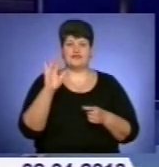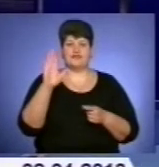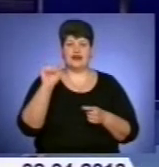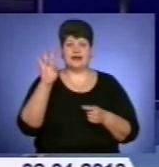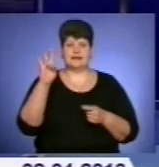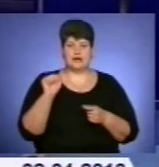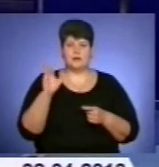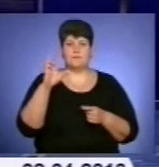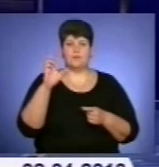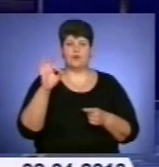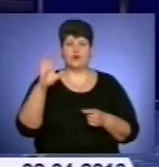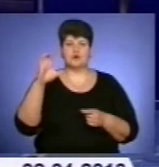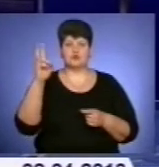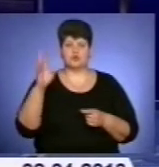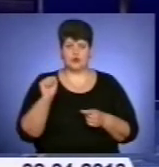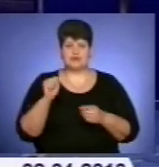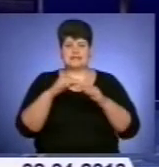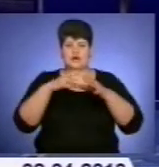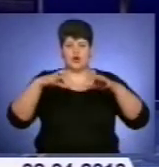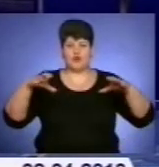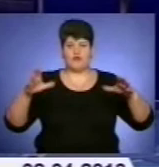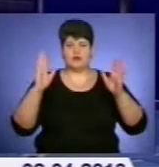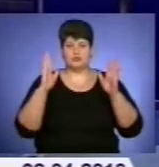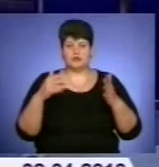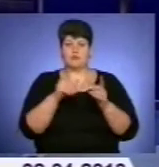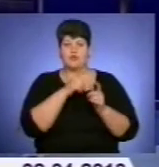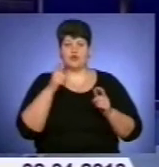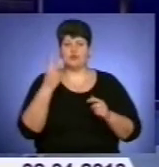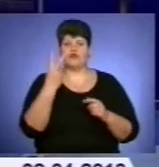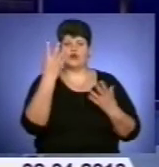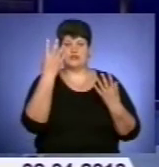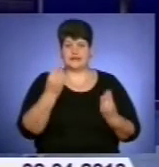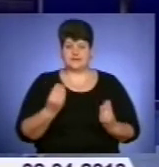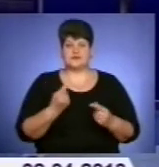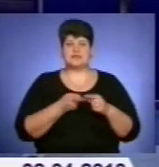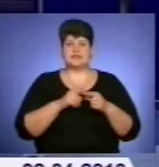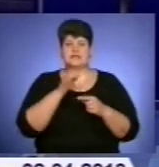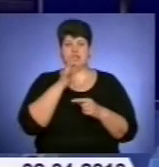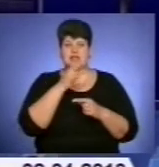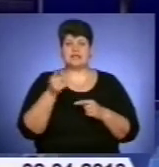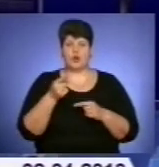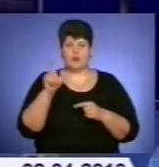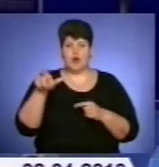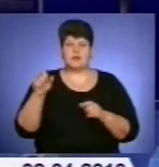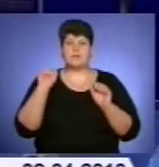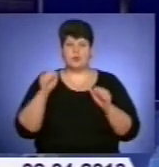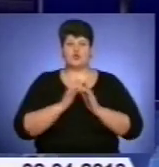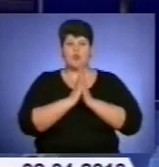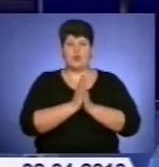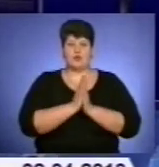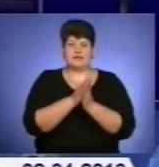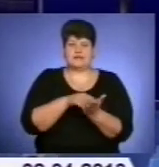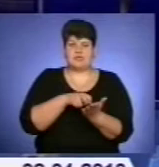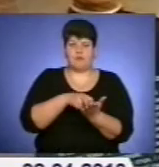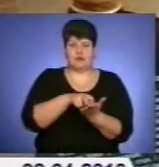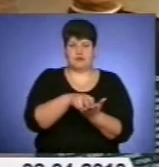Саркофаг із правицею святого перебуватиме у храмі протягом двох днів. За цей час тернополяни можуть помолитися та поклонитися.